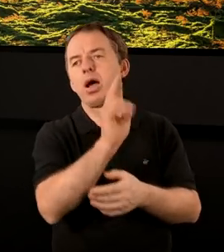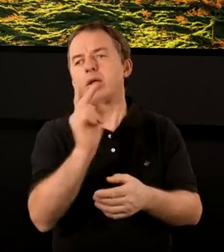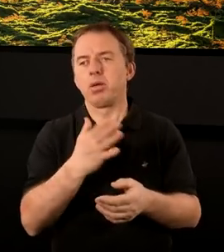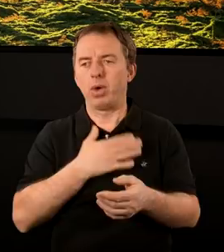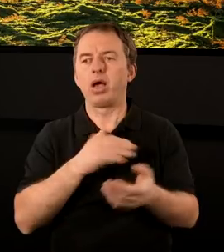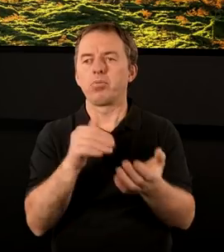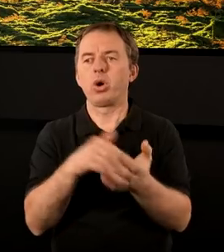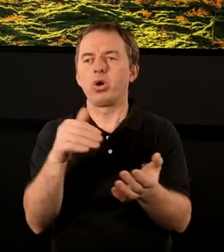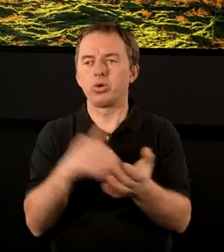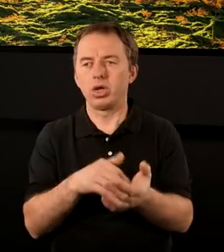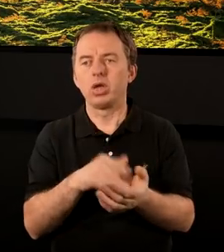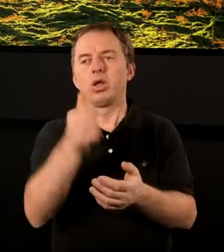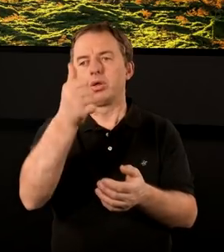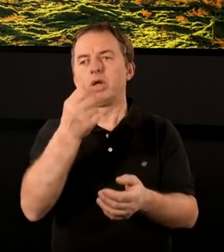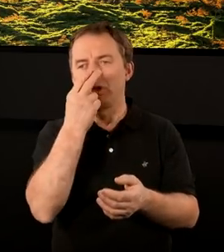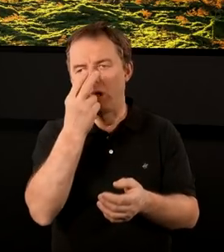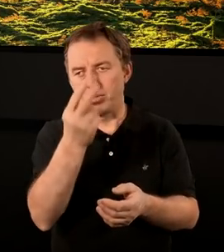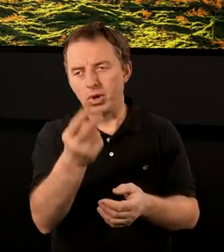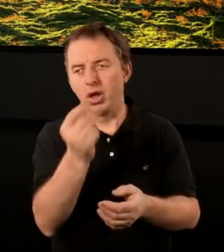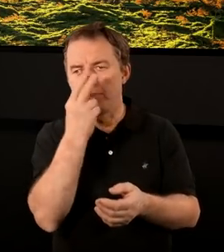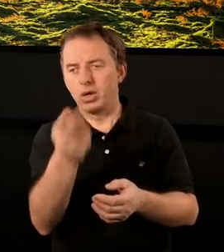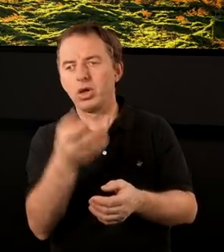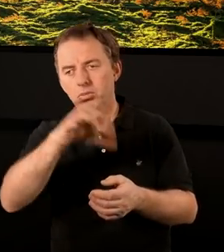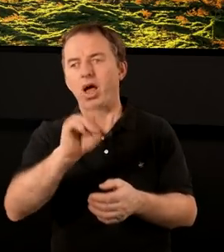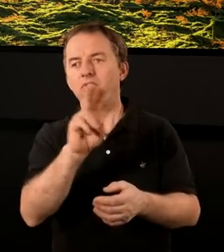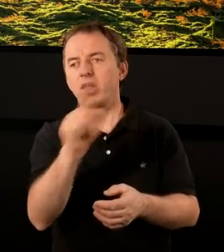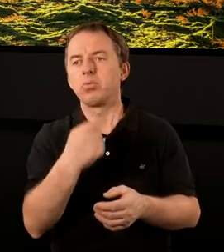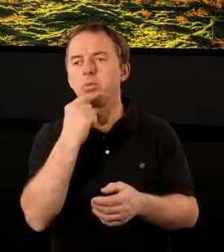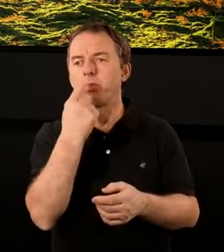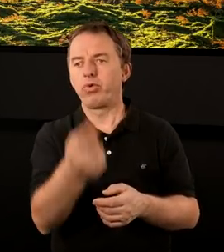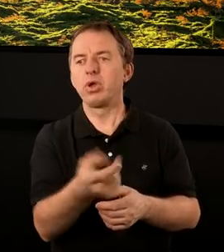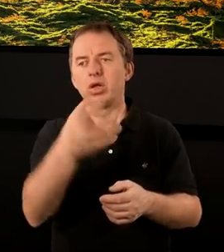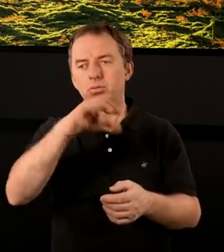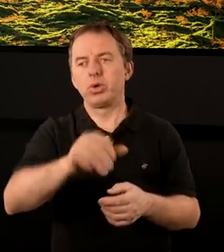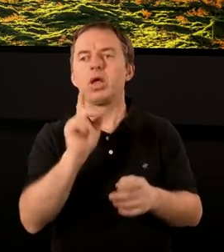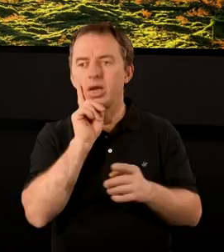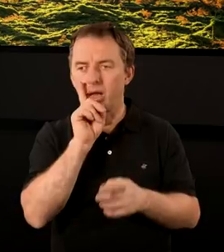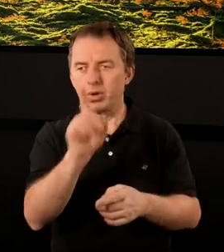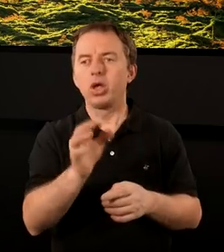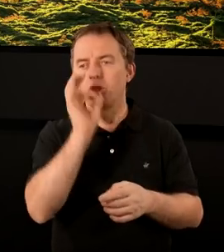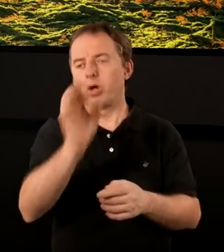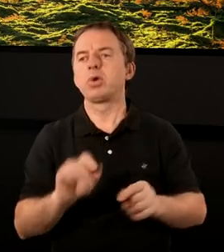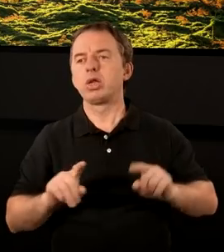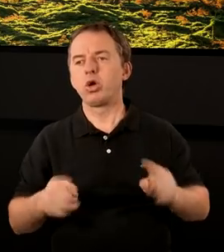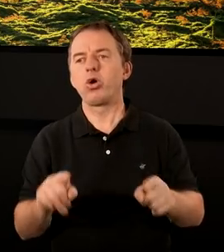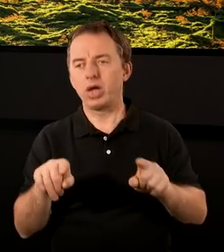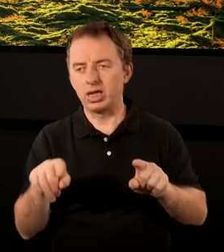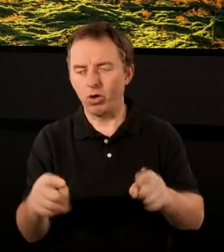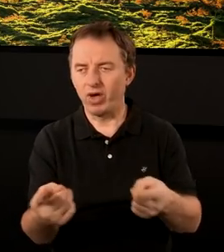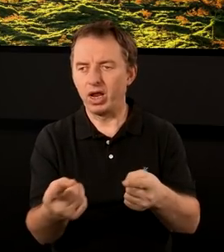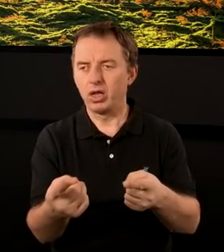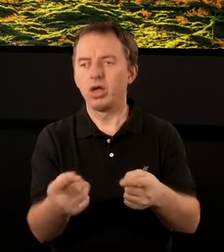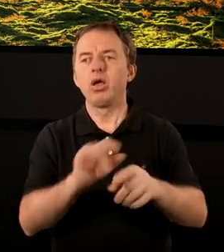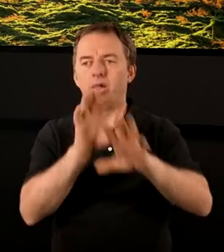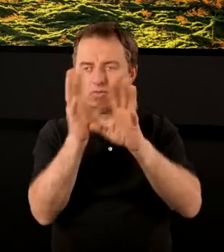Każdego. I każdy ma swoje potrzeby. Ale to jest jedno, zobaczcie, gdybym tak patrzył na ten zbór w Efezie, to mogę powiedzieć, jest to zbór, który naprawdę jest dobrze zorganizowany,